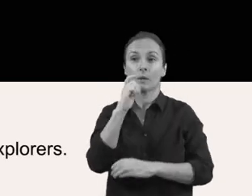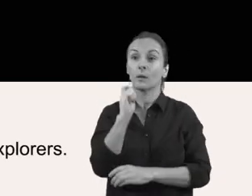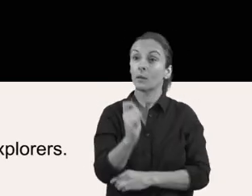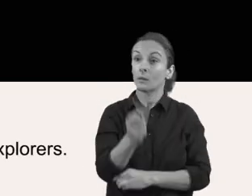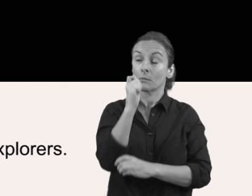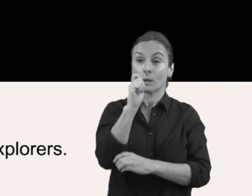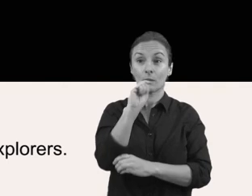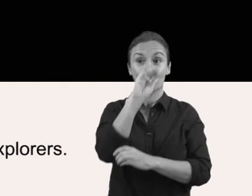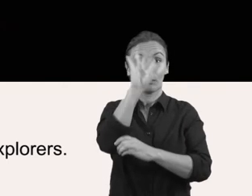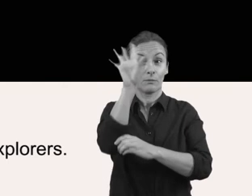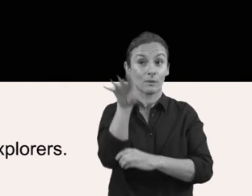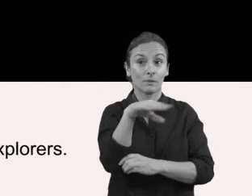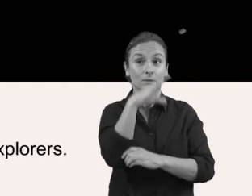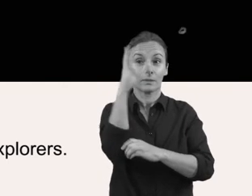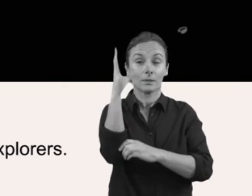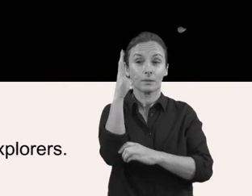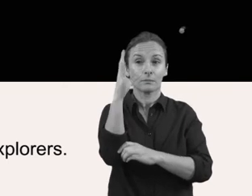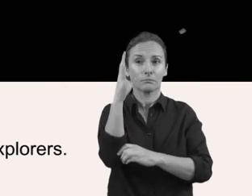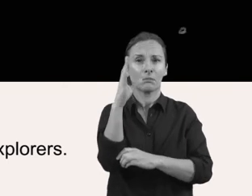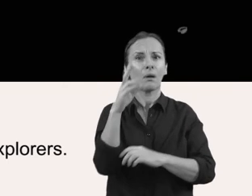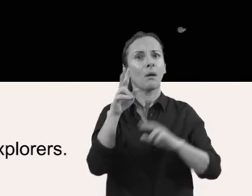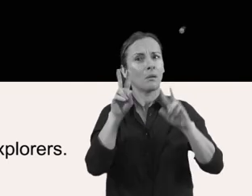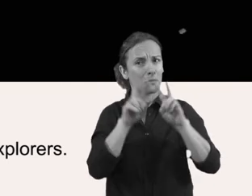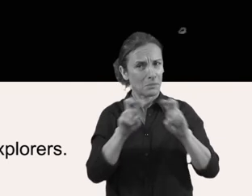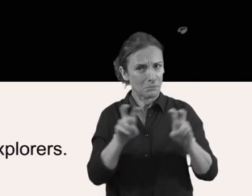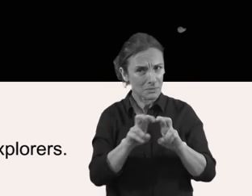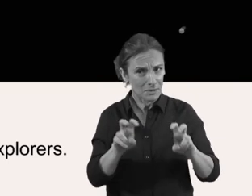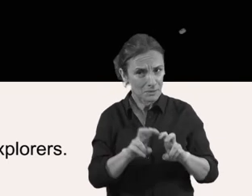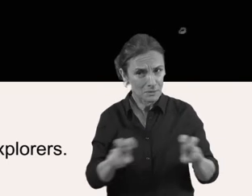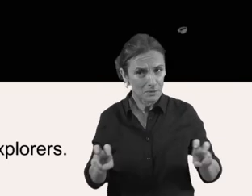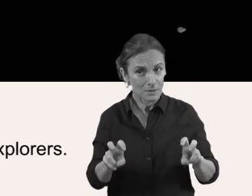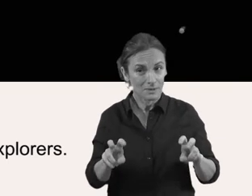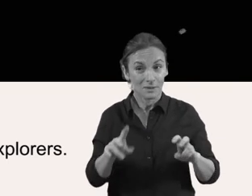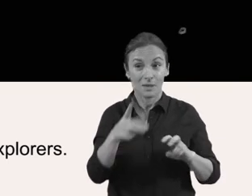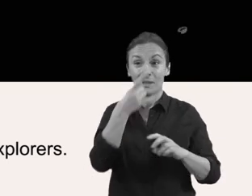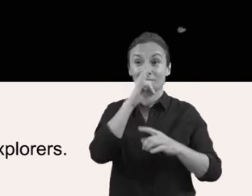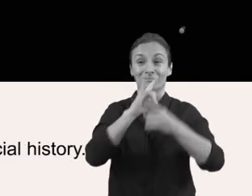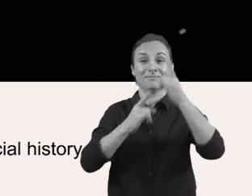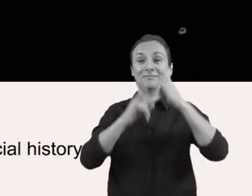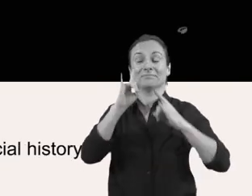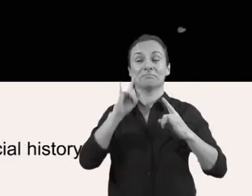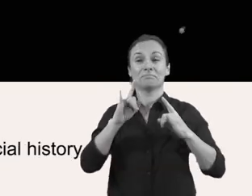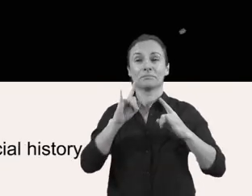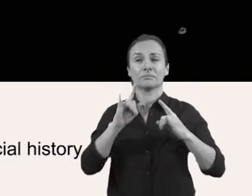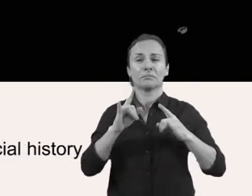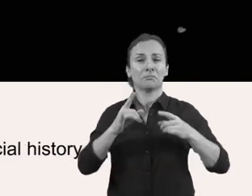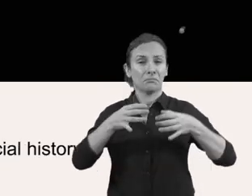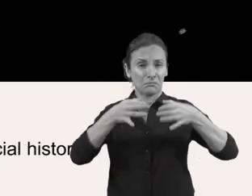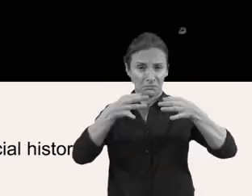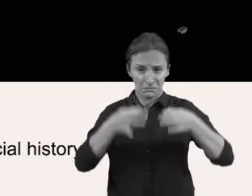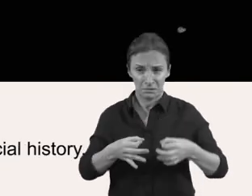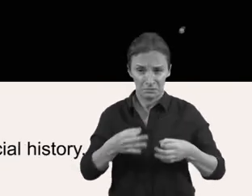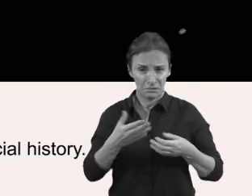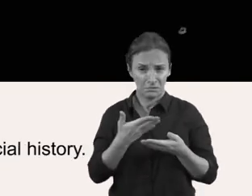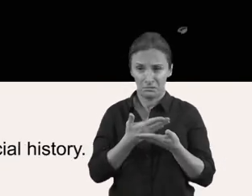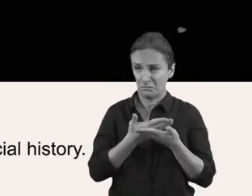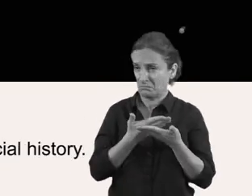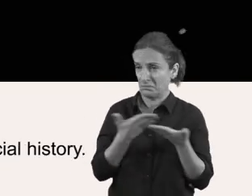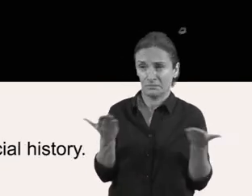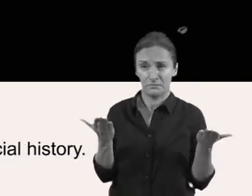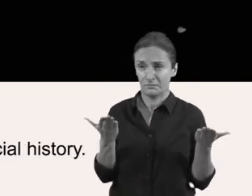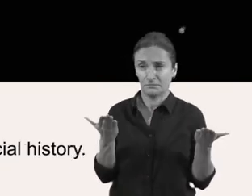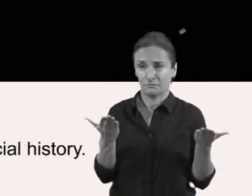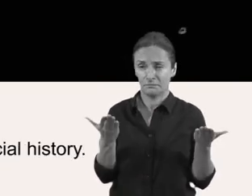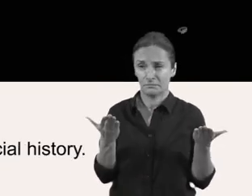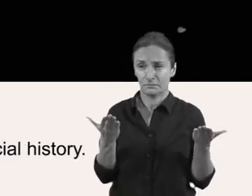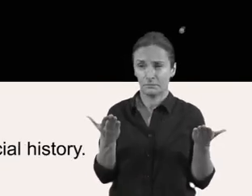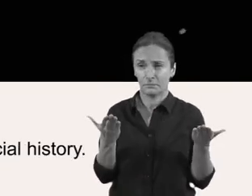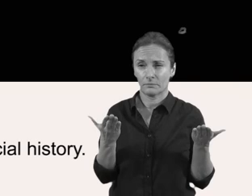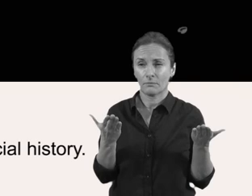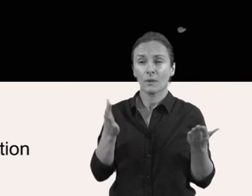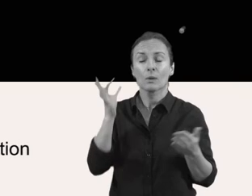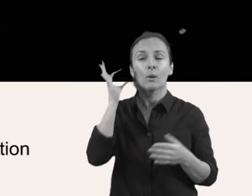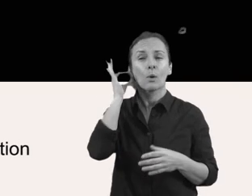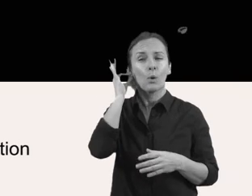exploradores. I hi han estat sempre. Encara que gairebé mai no han format part de la història oficial.